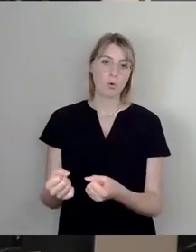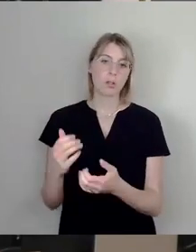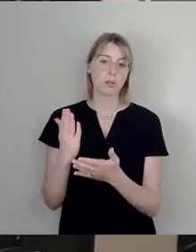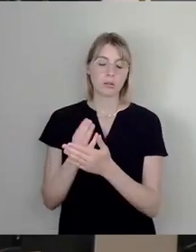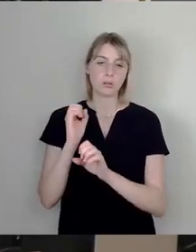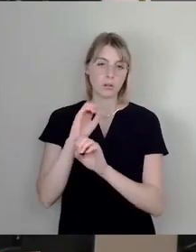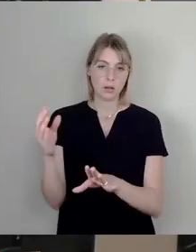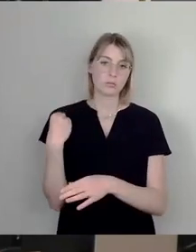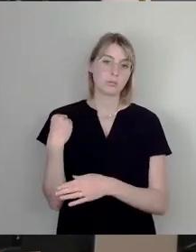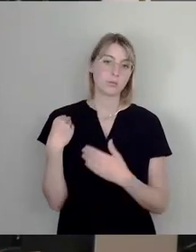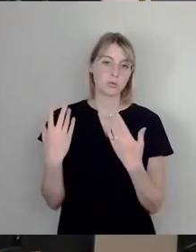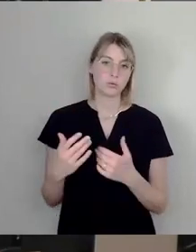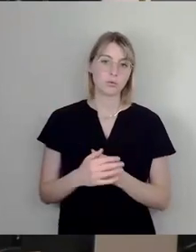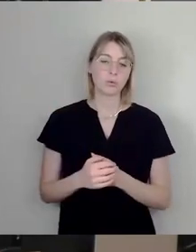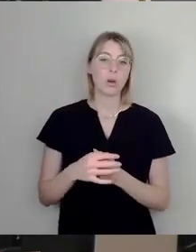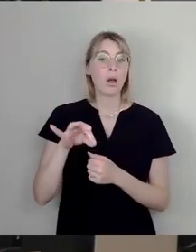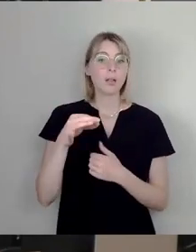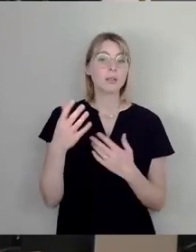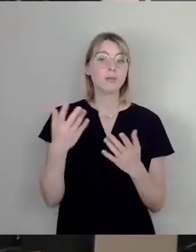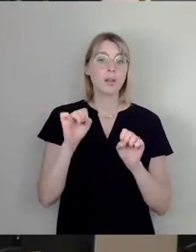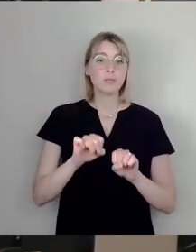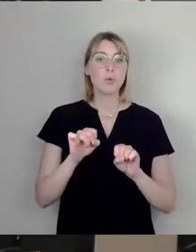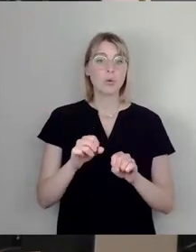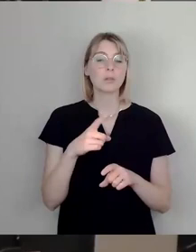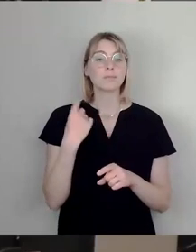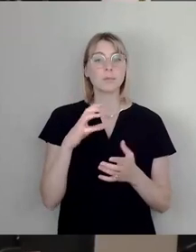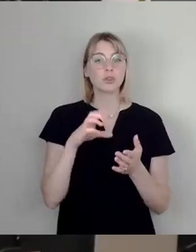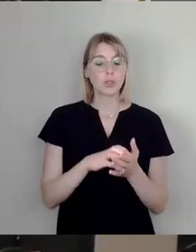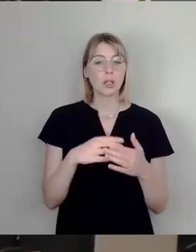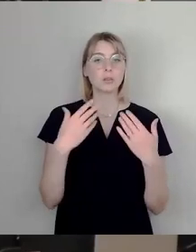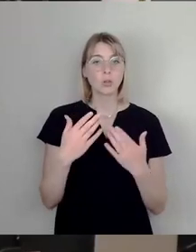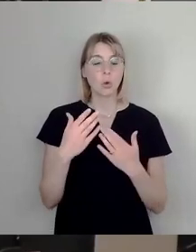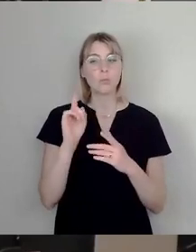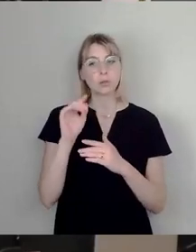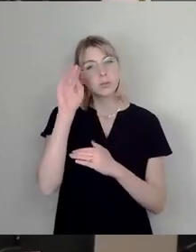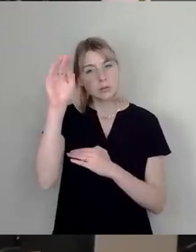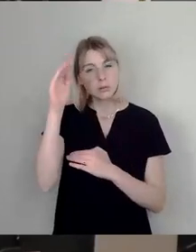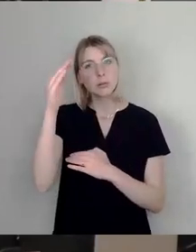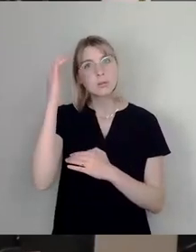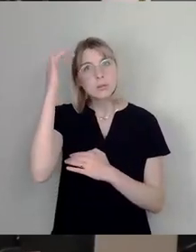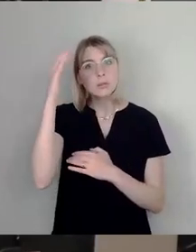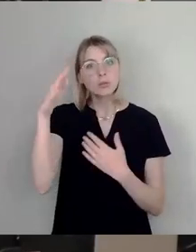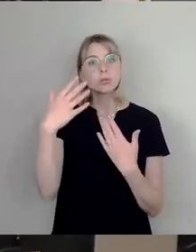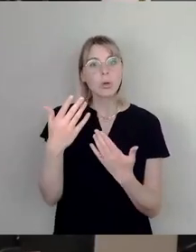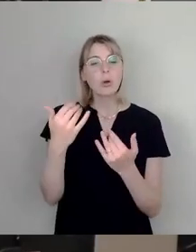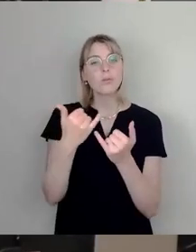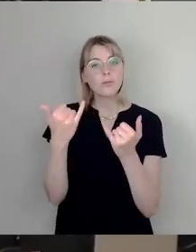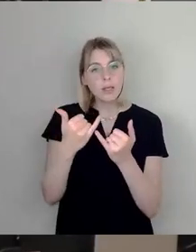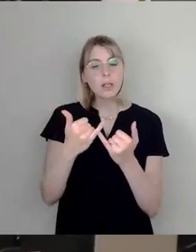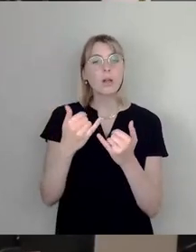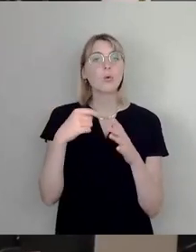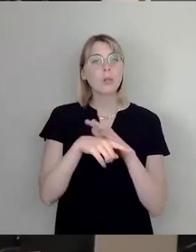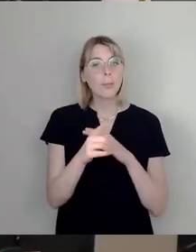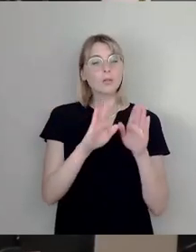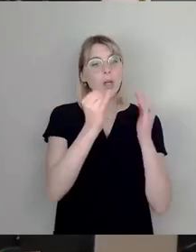das Einzige, was wir als Stadt tun können, ist, langfristig zu denken, langfristig Unterbringungseinrichtungen aufzubauen, die